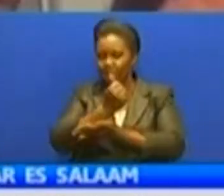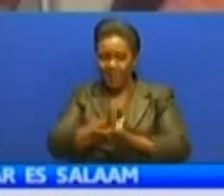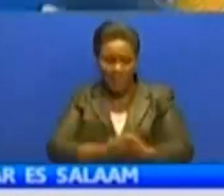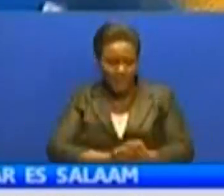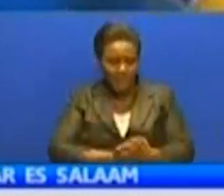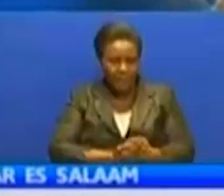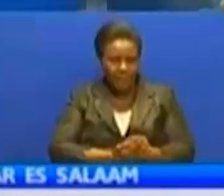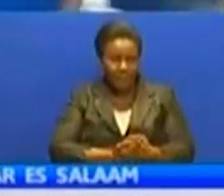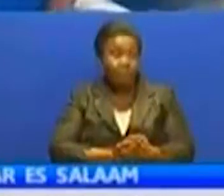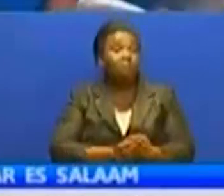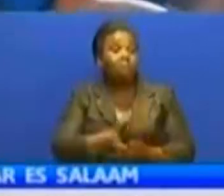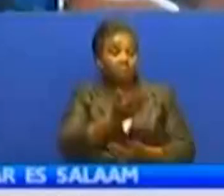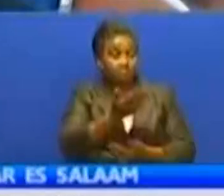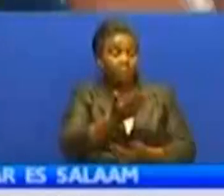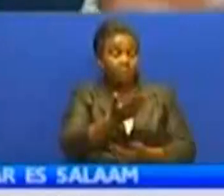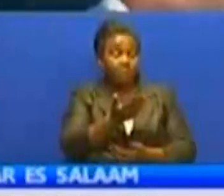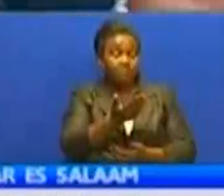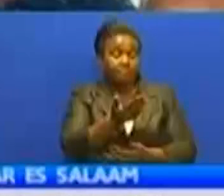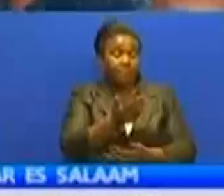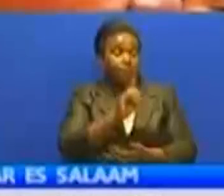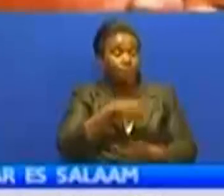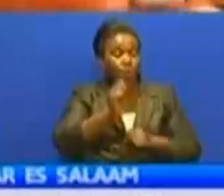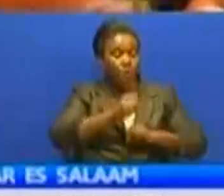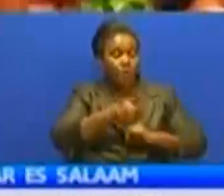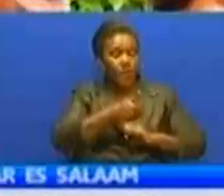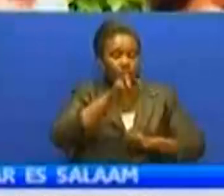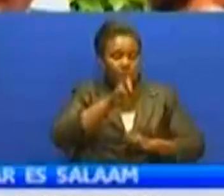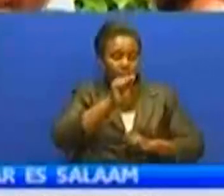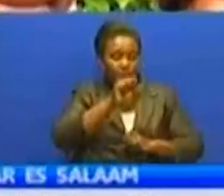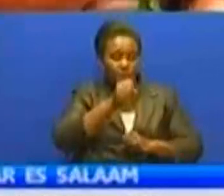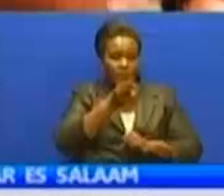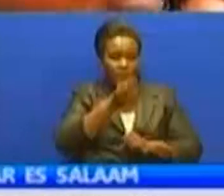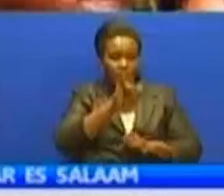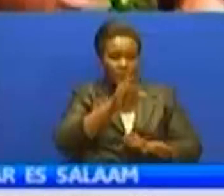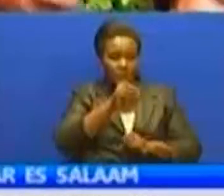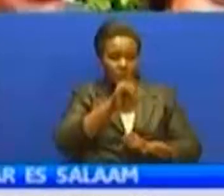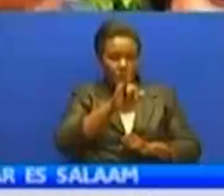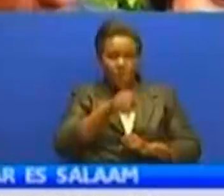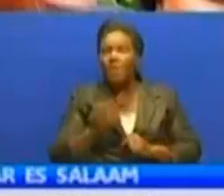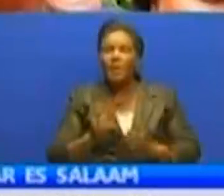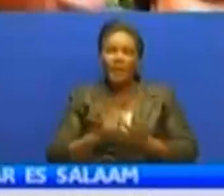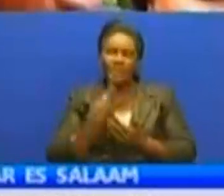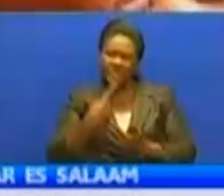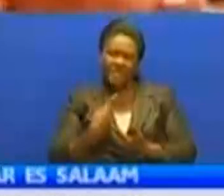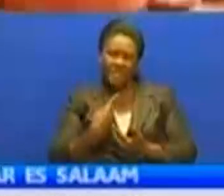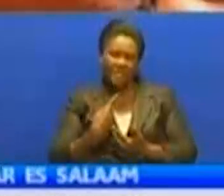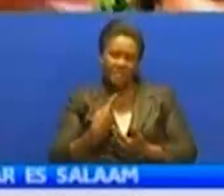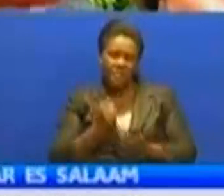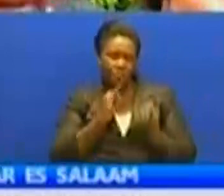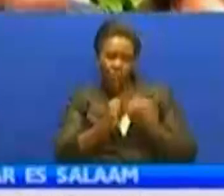Hakimu hamekubali niliondoe. Kwa amba wajibu maumbi, ulewakilishwa na wakili Rashidi Muhammad,